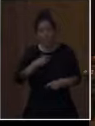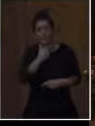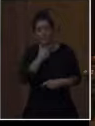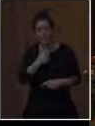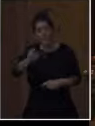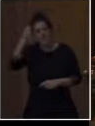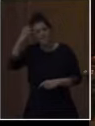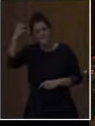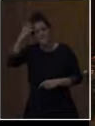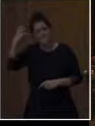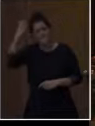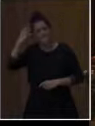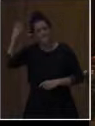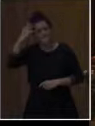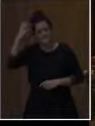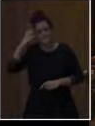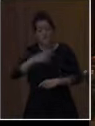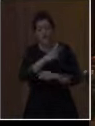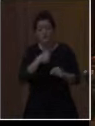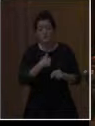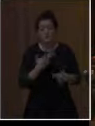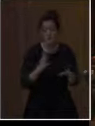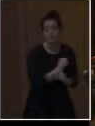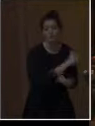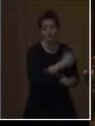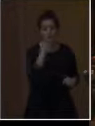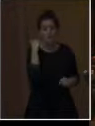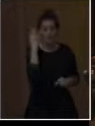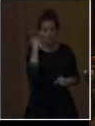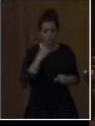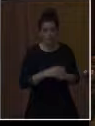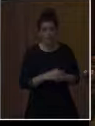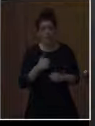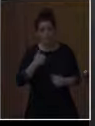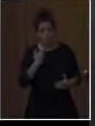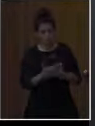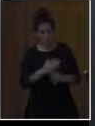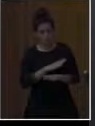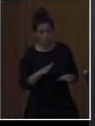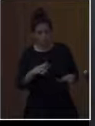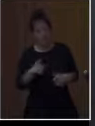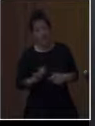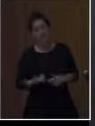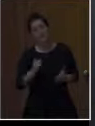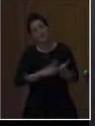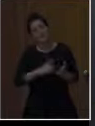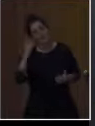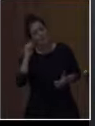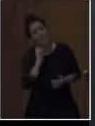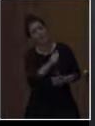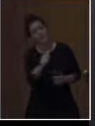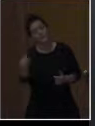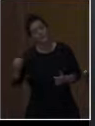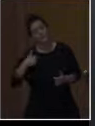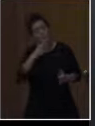Και θα μπορούσα να βάλω μια τελεία εδώ. Όμως έτσι δεν θα μαθαίνατε για το Γιάννη, που έχοντας